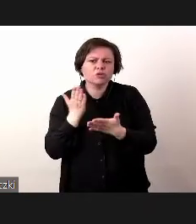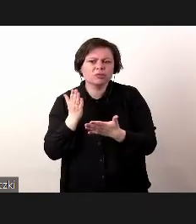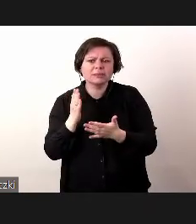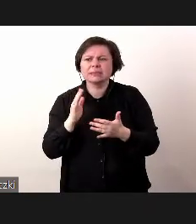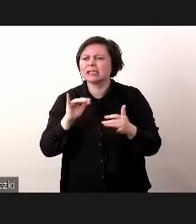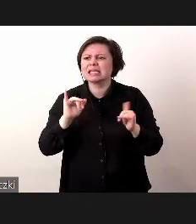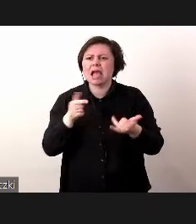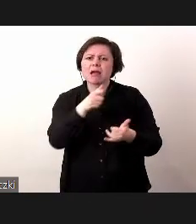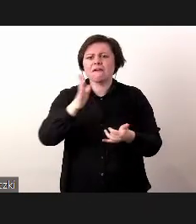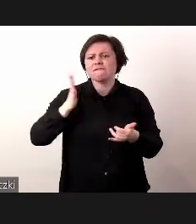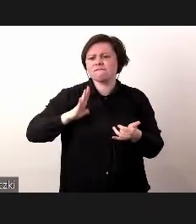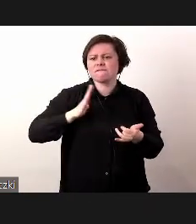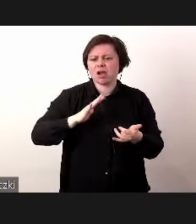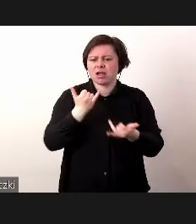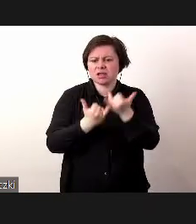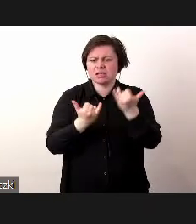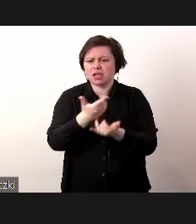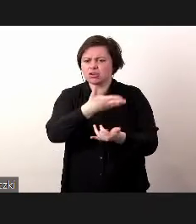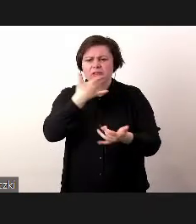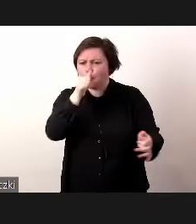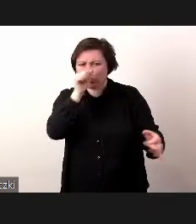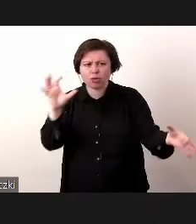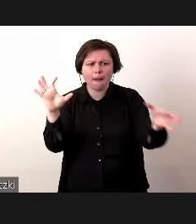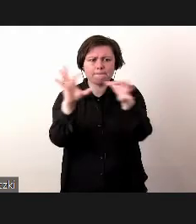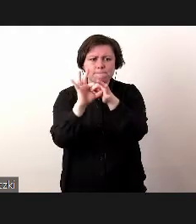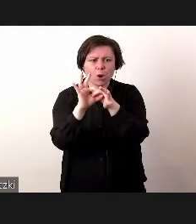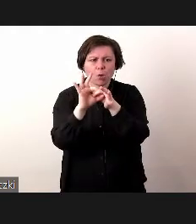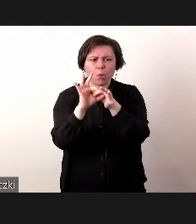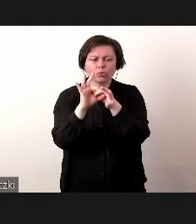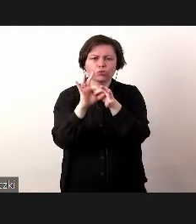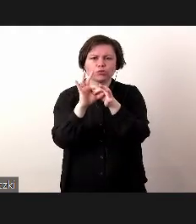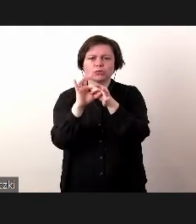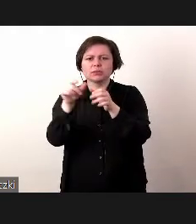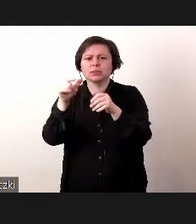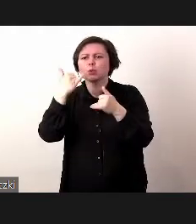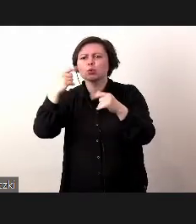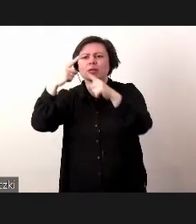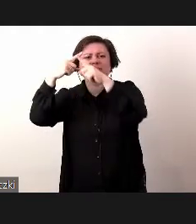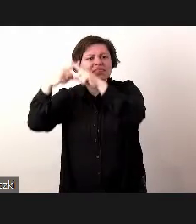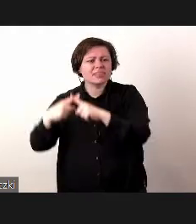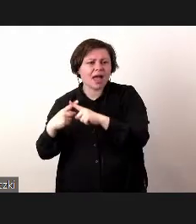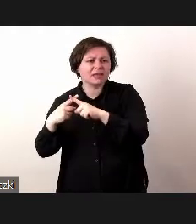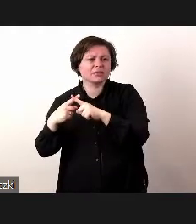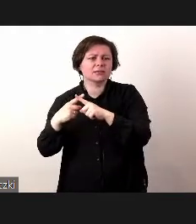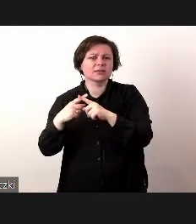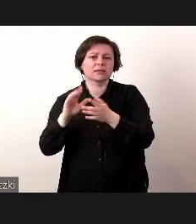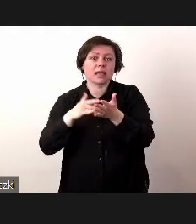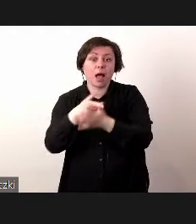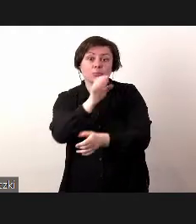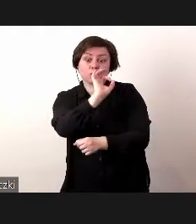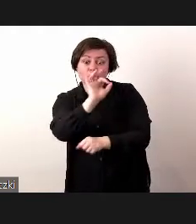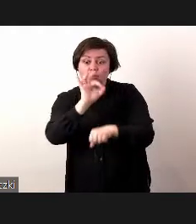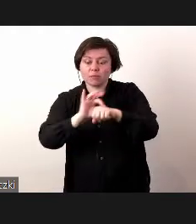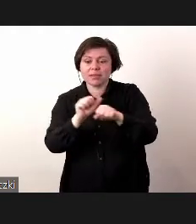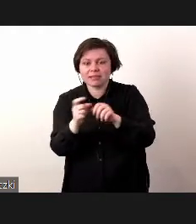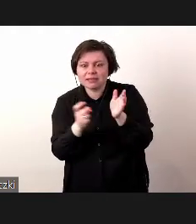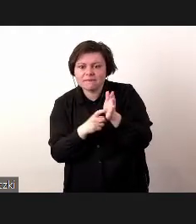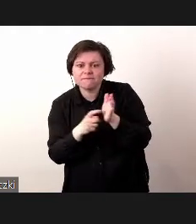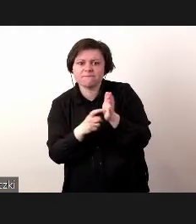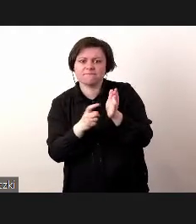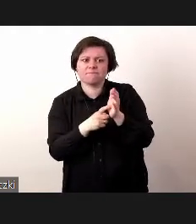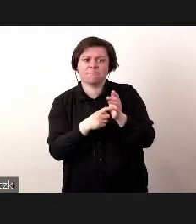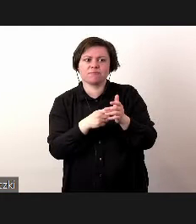jaką to ma wartość, jeżeli nie macie tego połączonego z testami, a na przykład u Was w projekcie jest wymagane